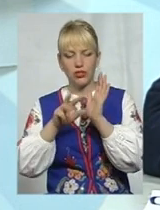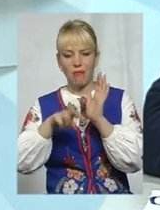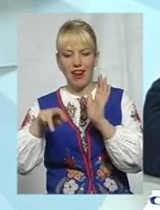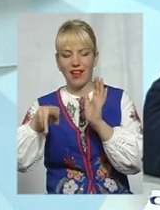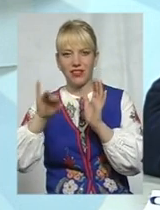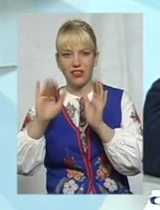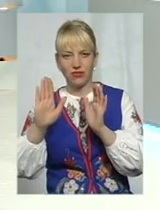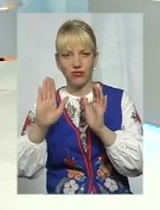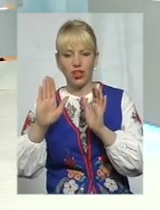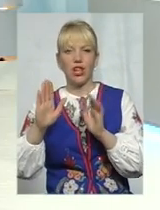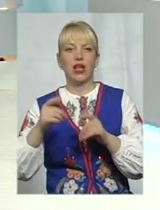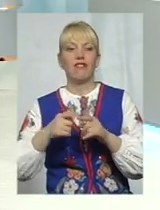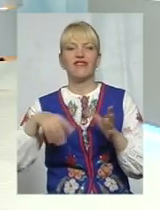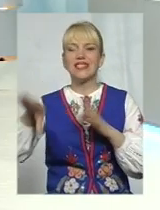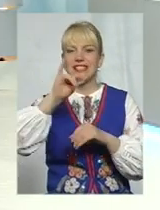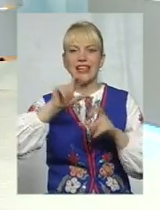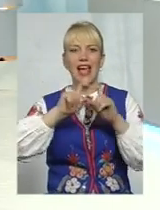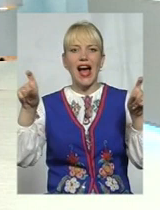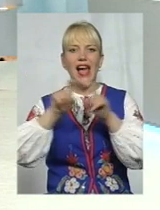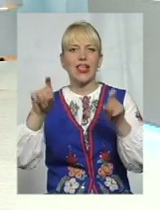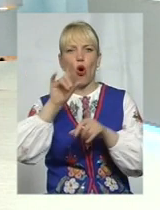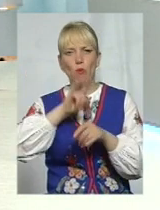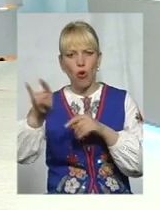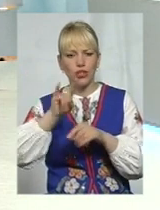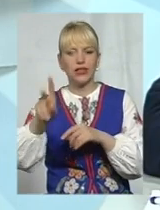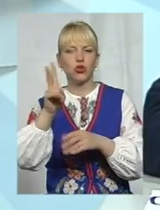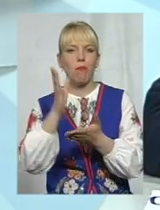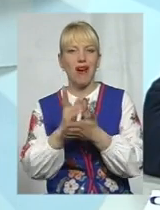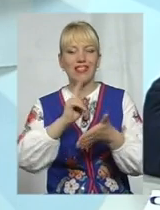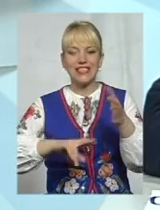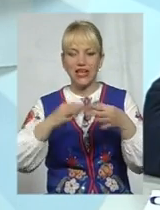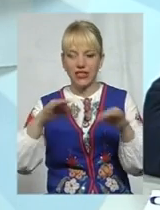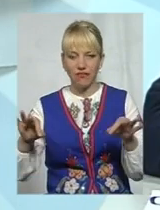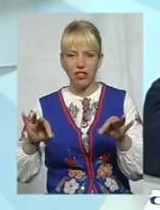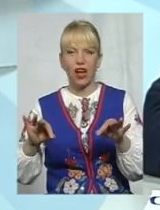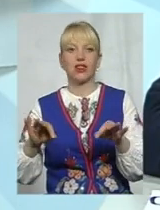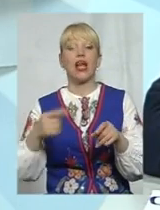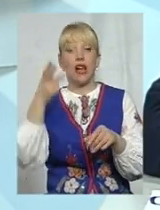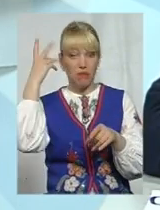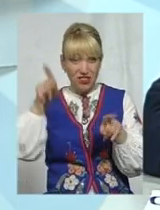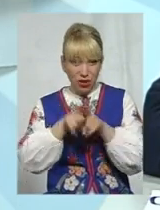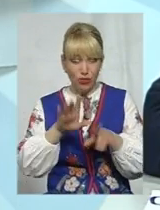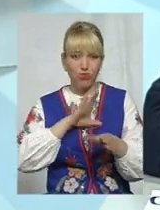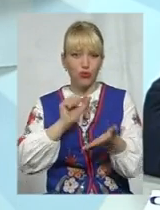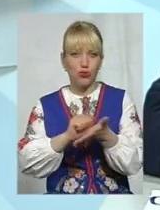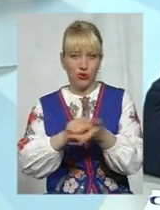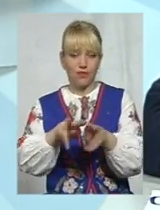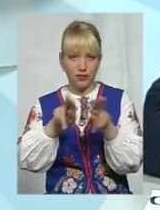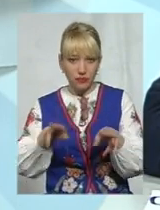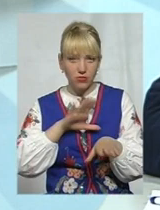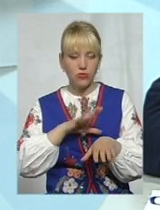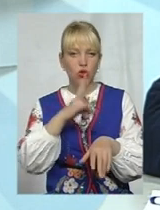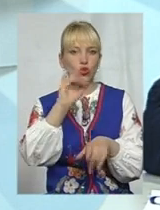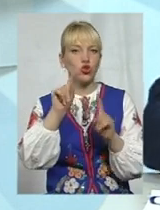війшли в державну програму. Які мали сертифікати? Які мали сертифікати, які мали. І Хмельницький теж на той момент мав міжнародний сертифікат.